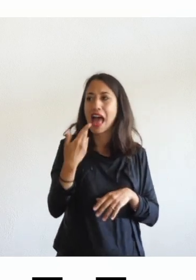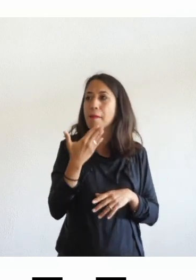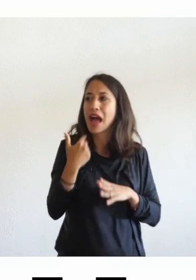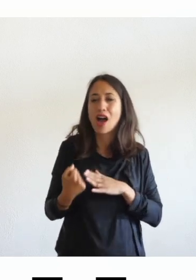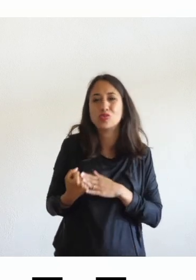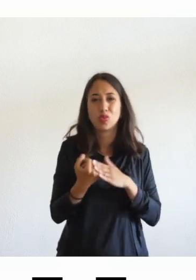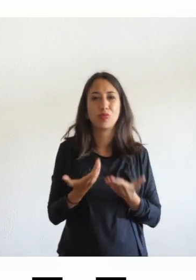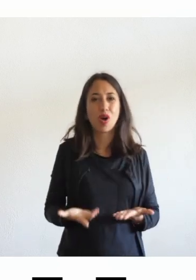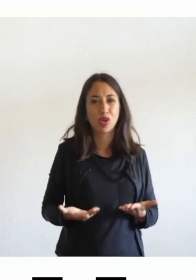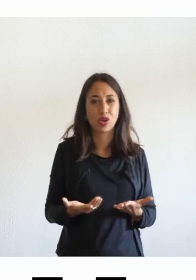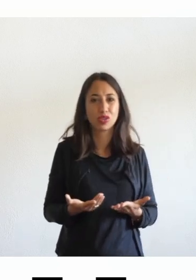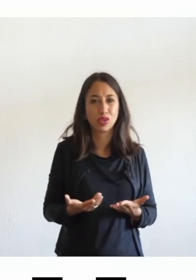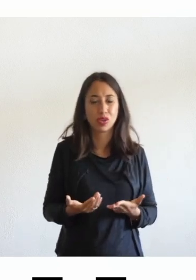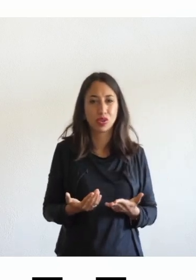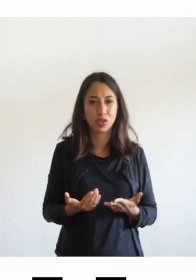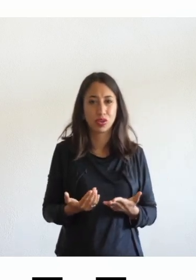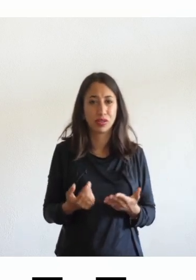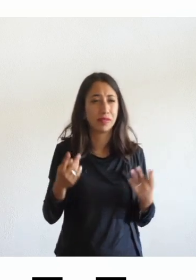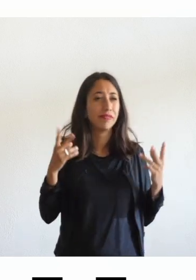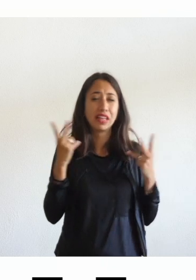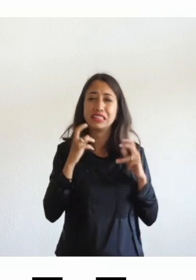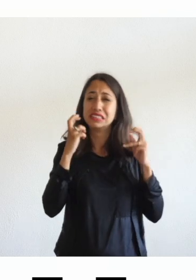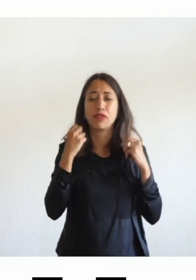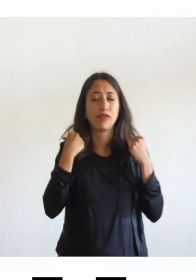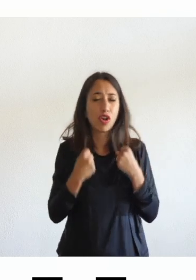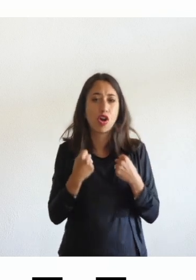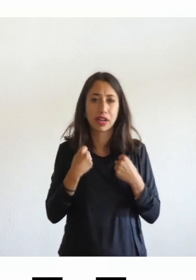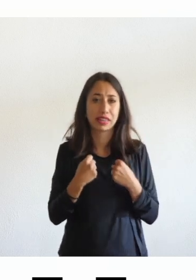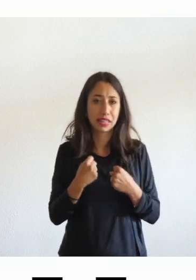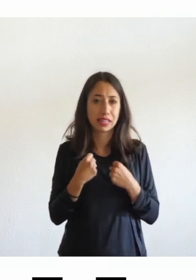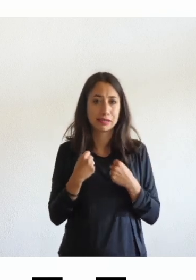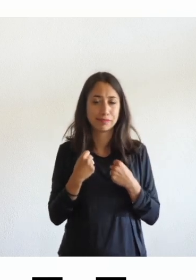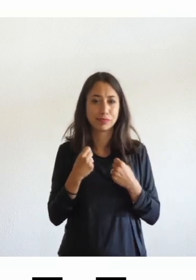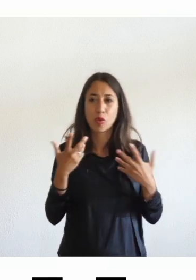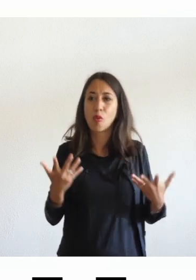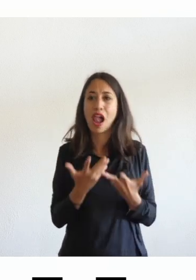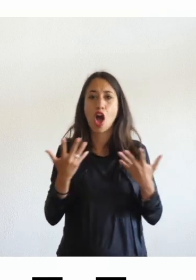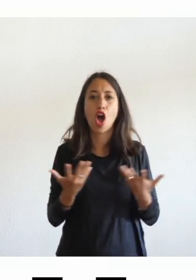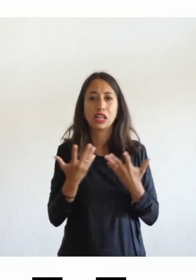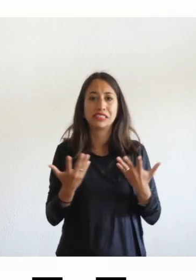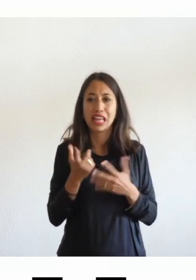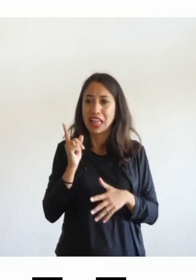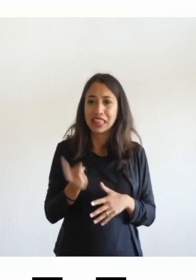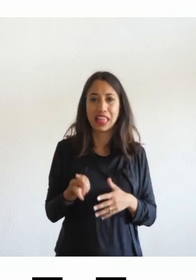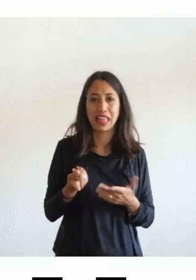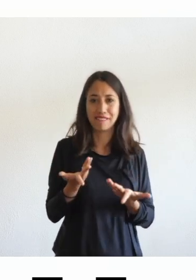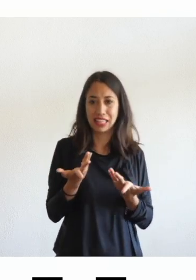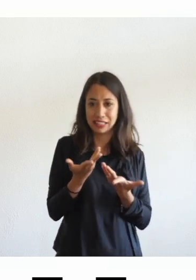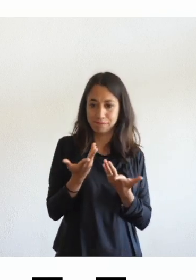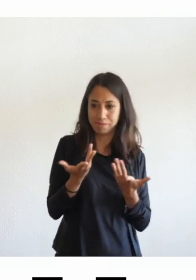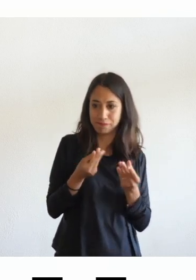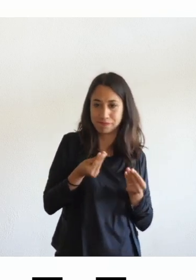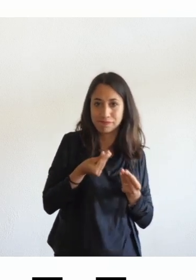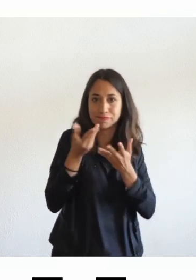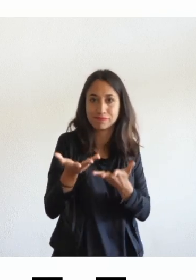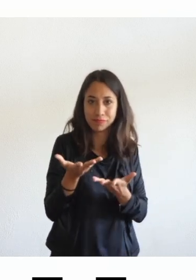terribilmente più faticoso trasferire un concetto e permettere agli altri di applicarlo